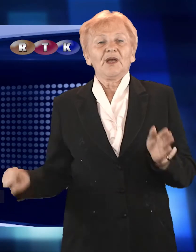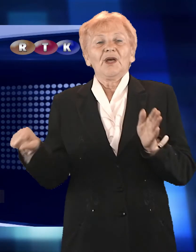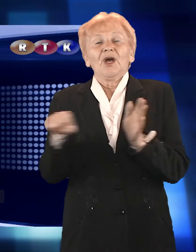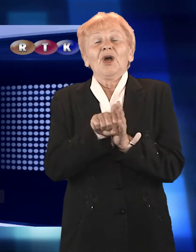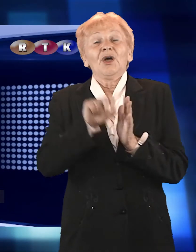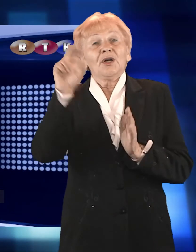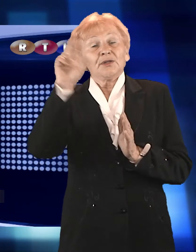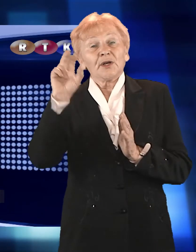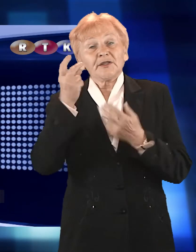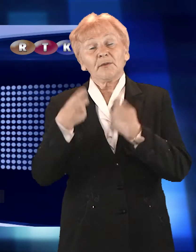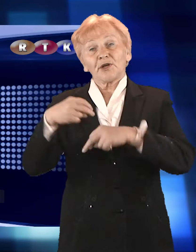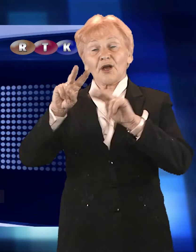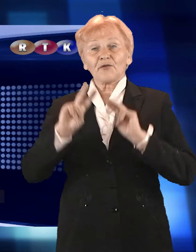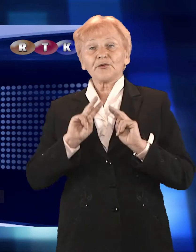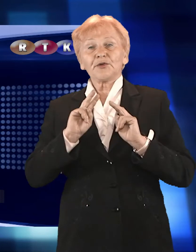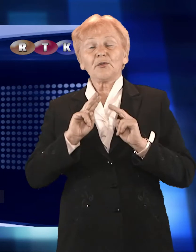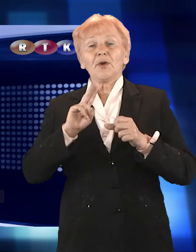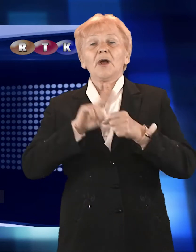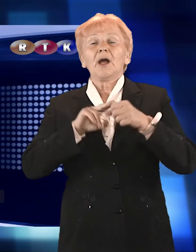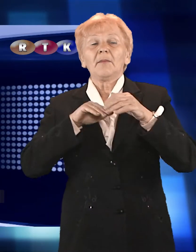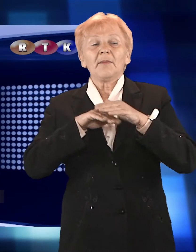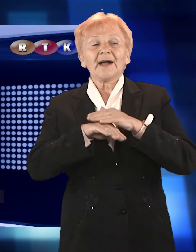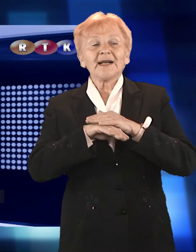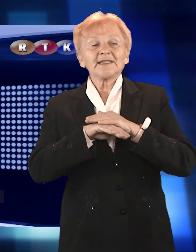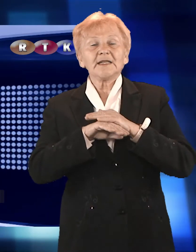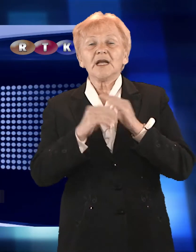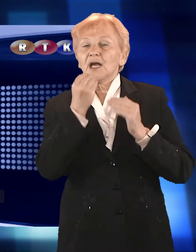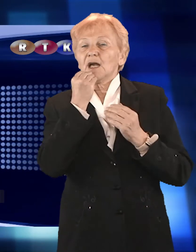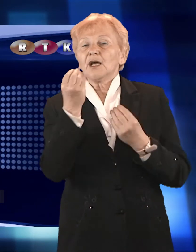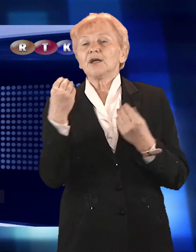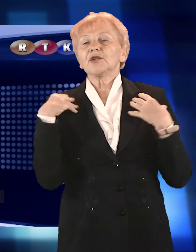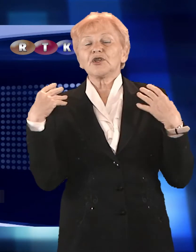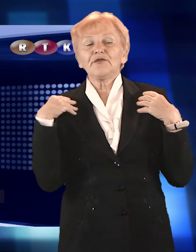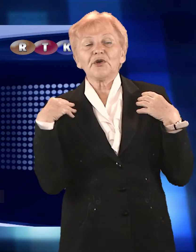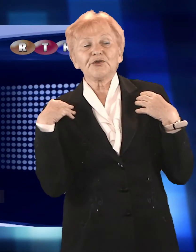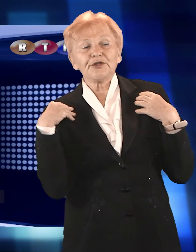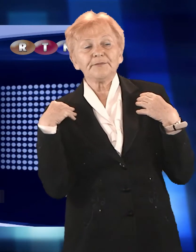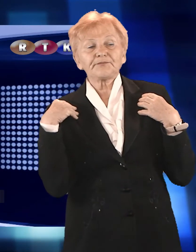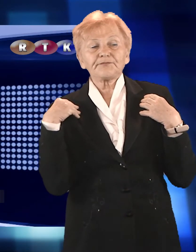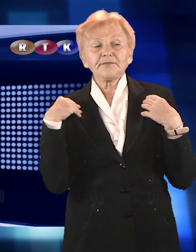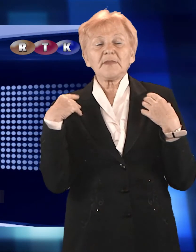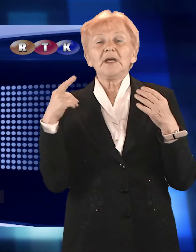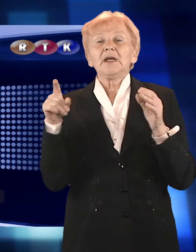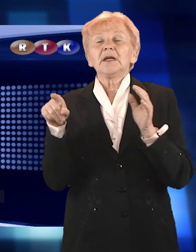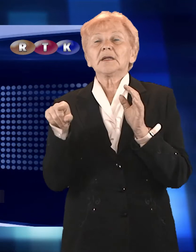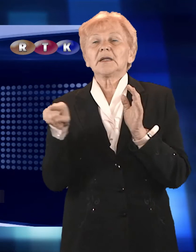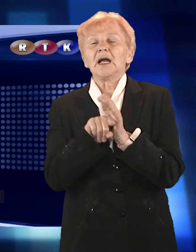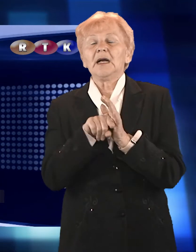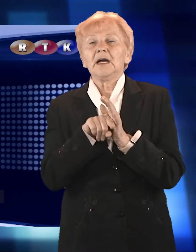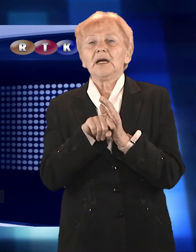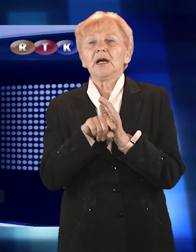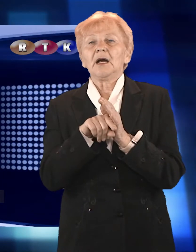Do Raciborza wrócił magazyn żywności. Dawniej dystrybucją do najuboższych mieszkańców zajmowało się Stowarzyszenie Tęcza.